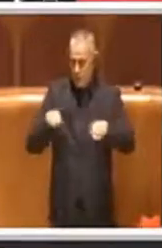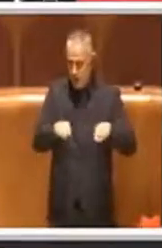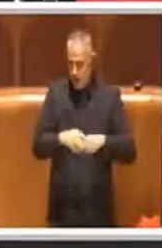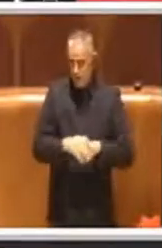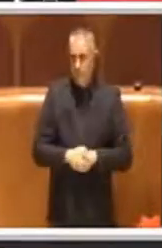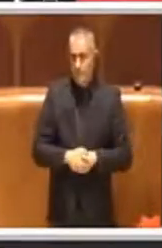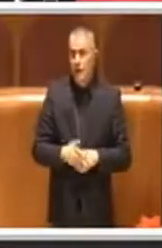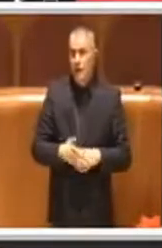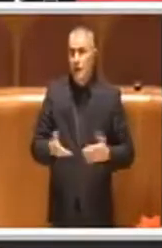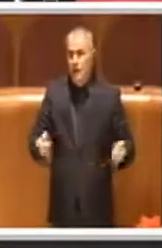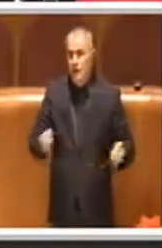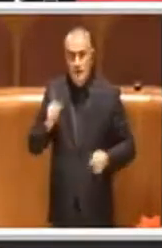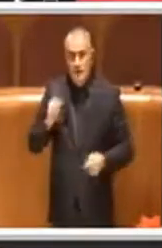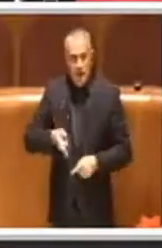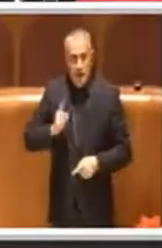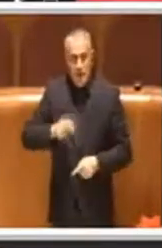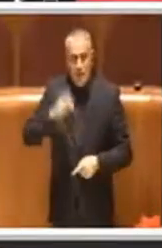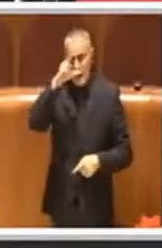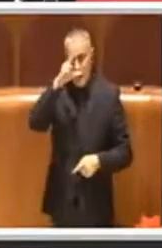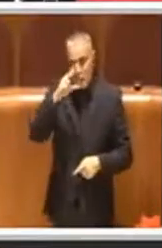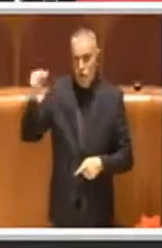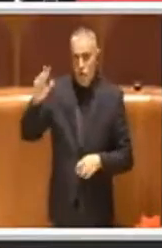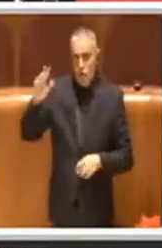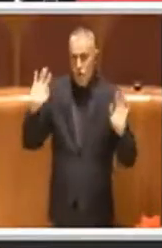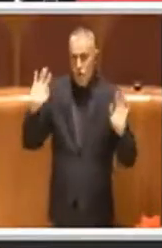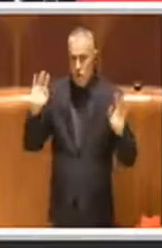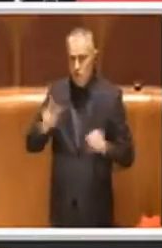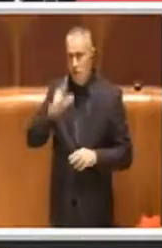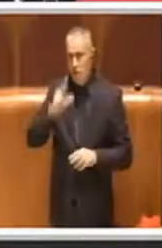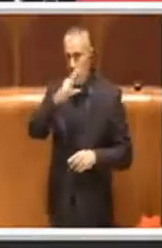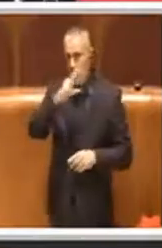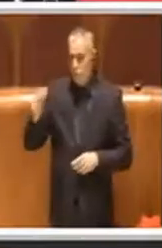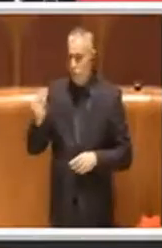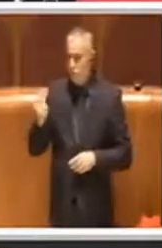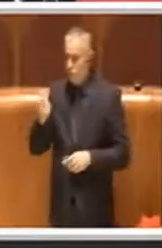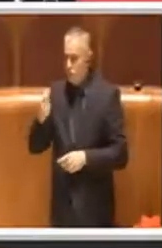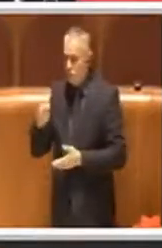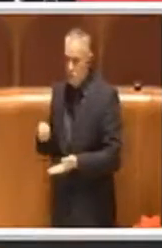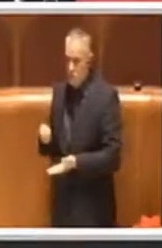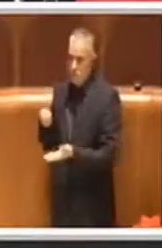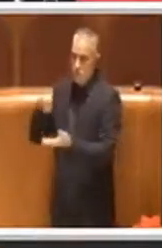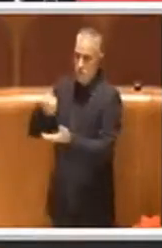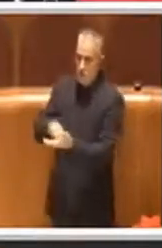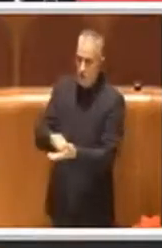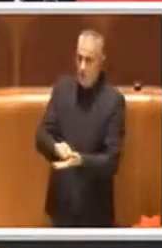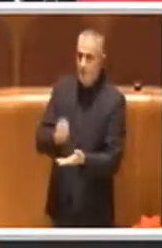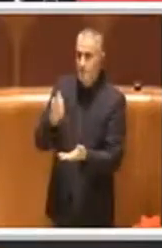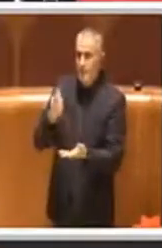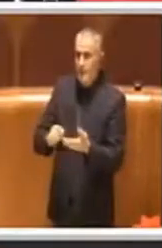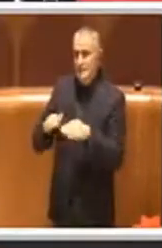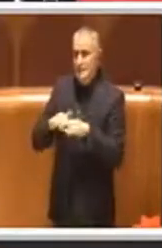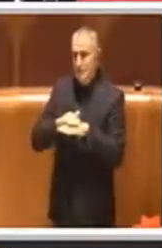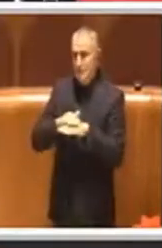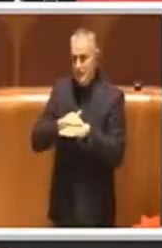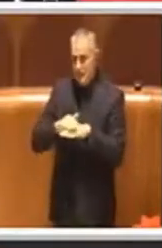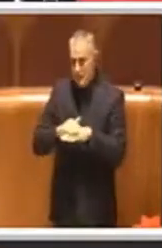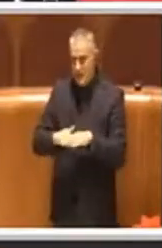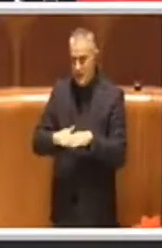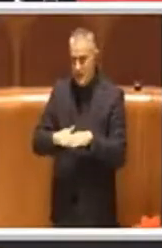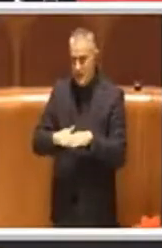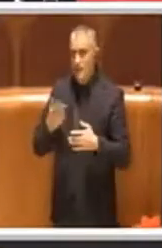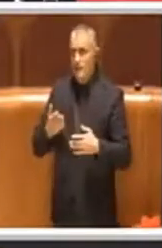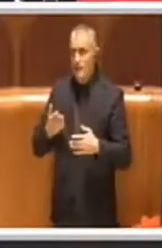riconoscimento delle coperture finanziarie necessarie ai servizi di guardiania e